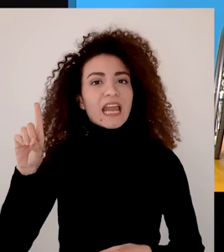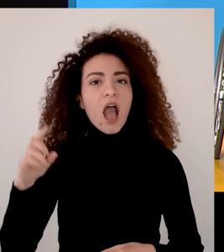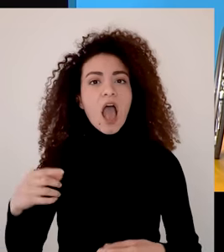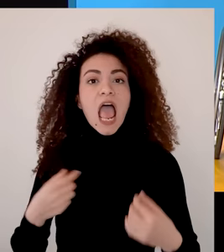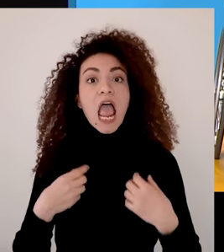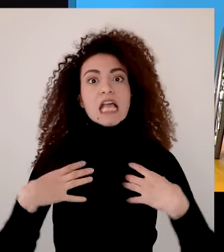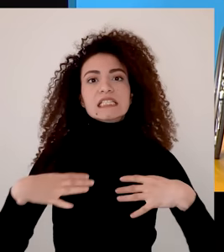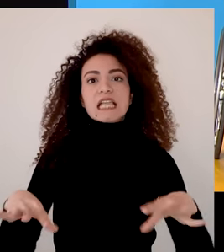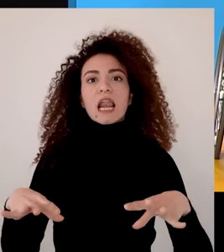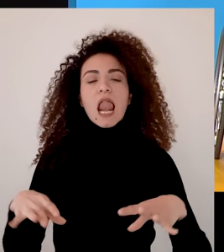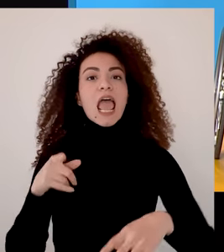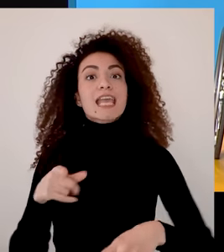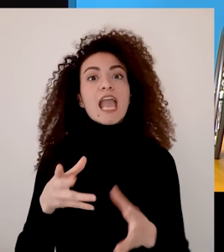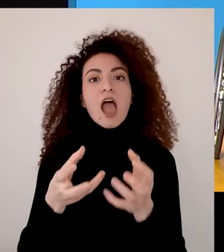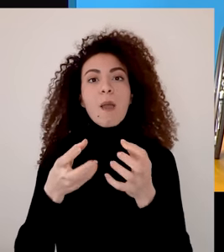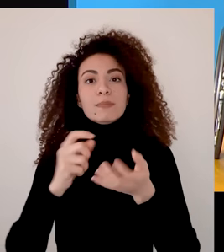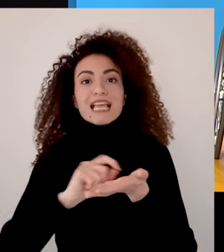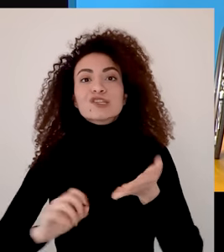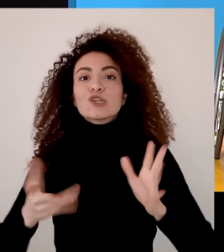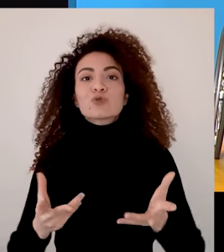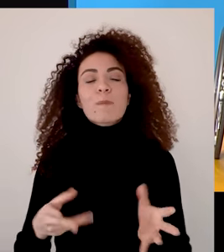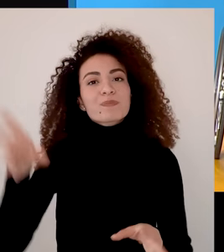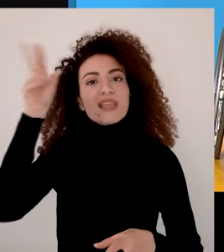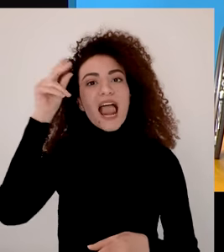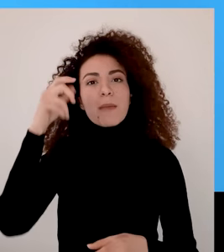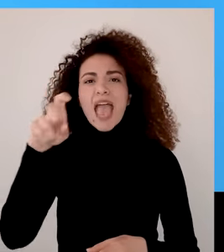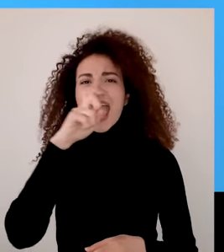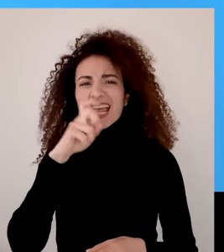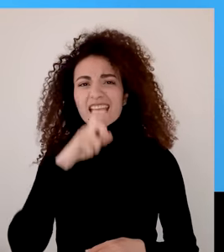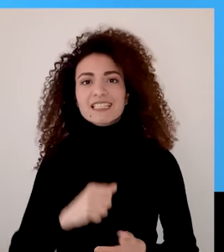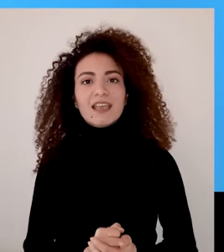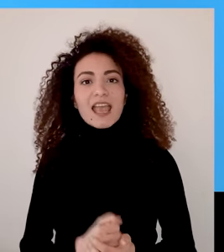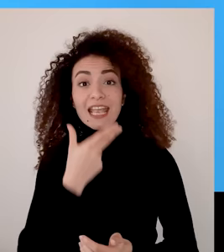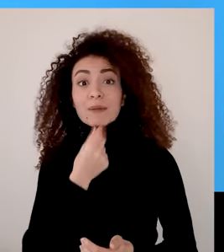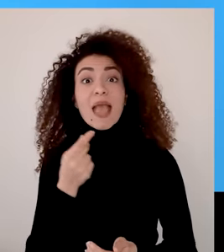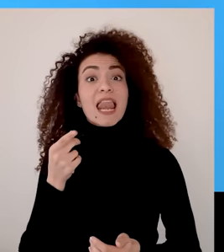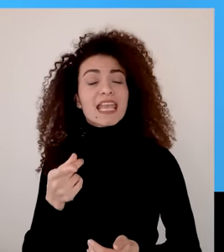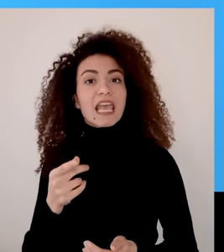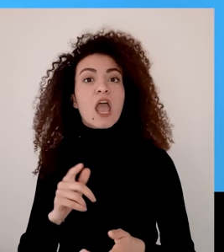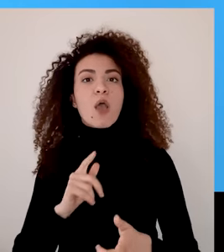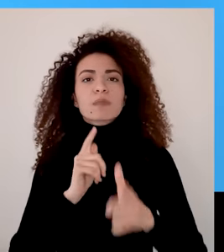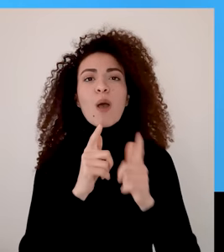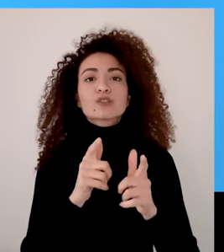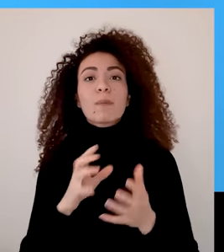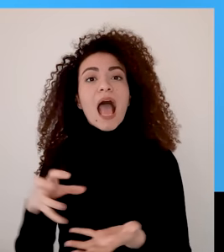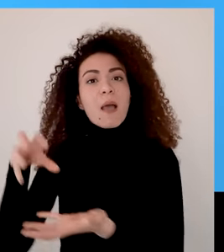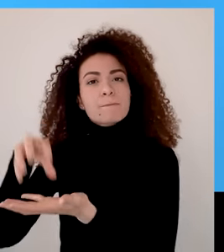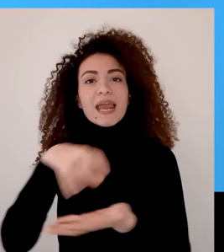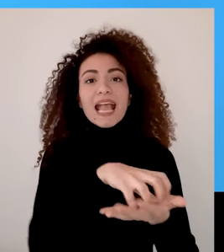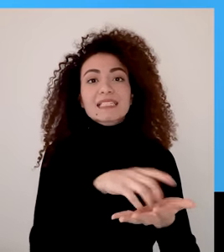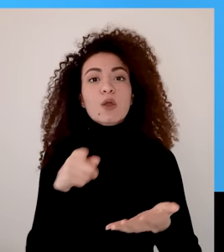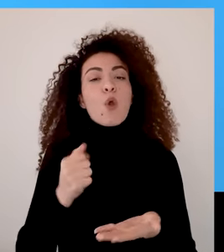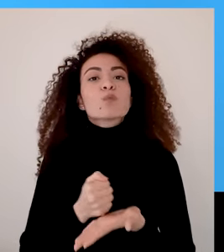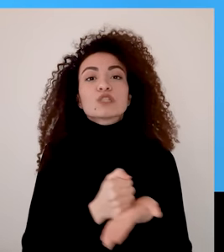وخصوصا بموضوع السفر سجل الدينا بدروس باللغة الإنكليزية وقامل بتتواصل مع بعض بكلات السفر اللي بتقدم